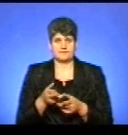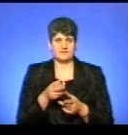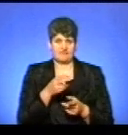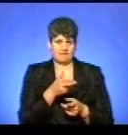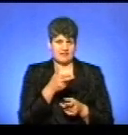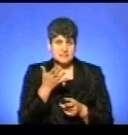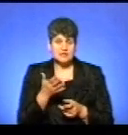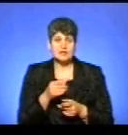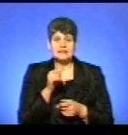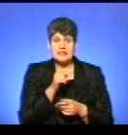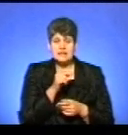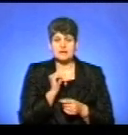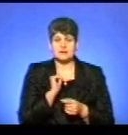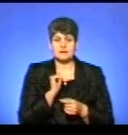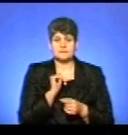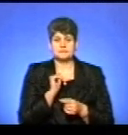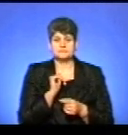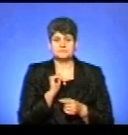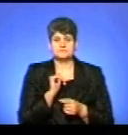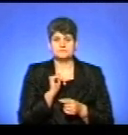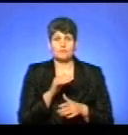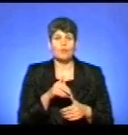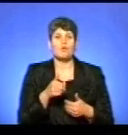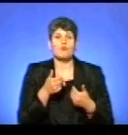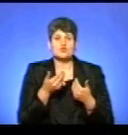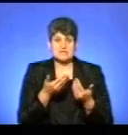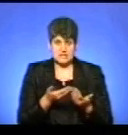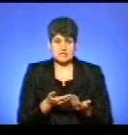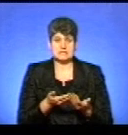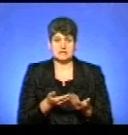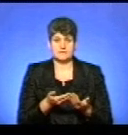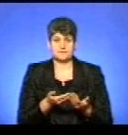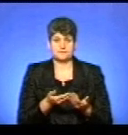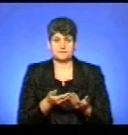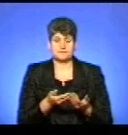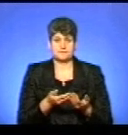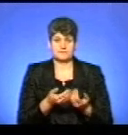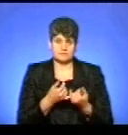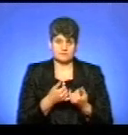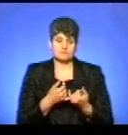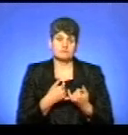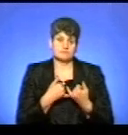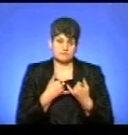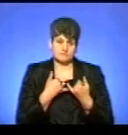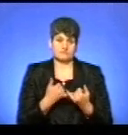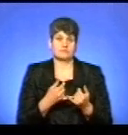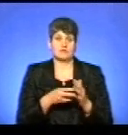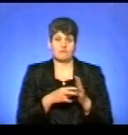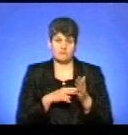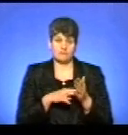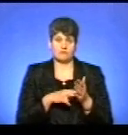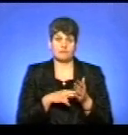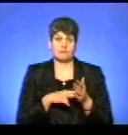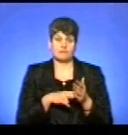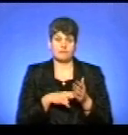їхні пропозиції йдемо в плані того, що